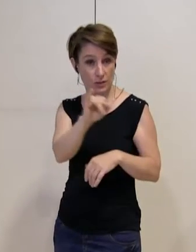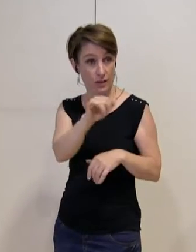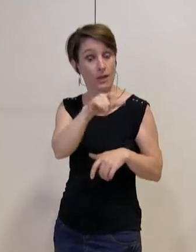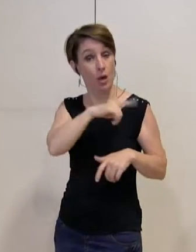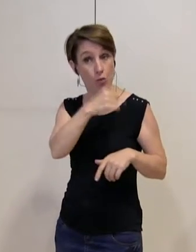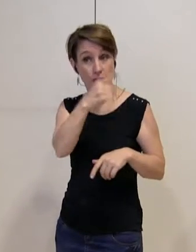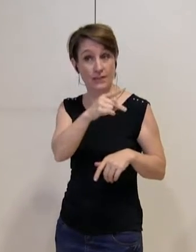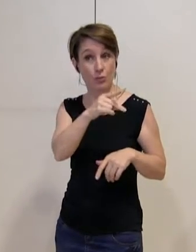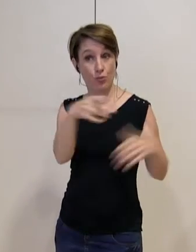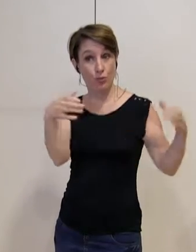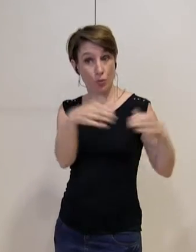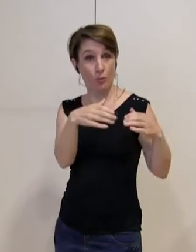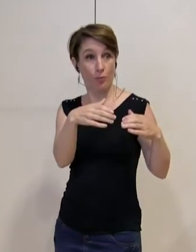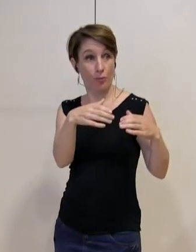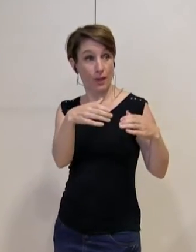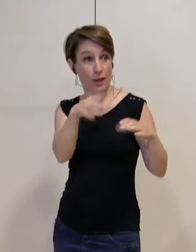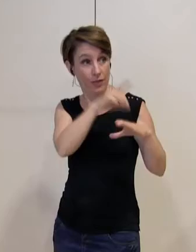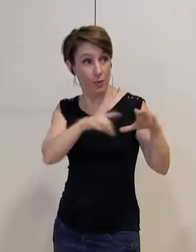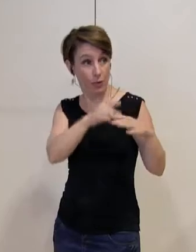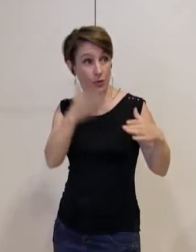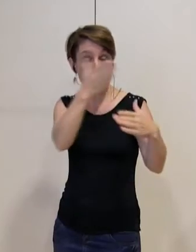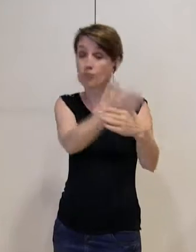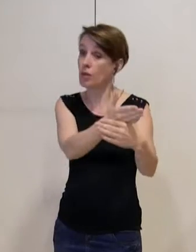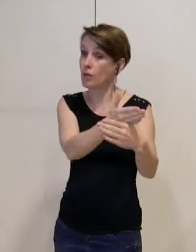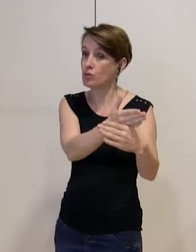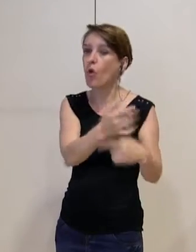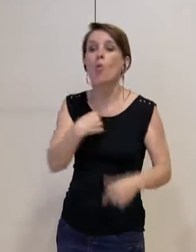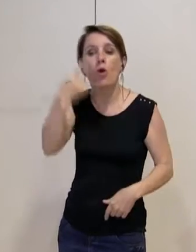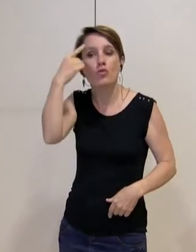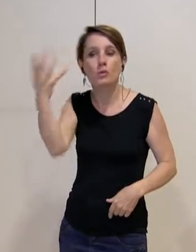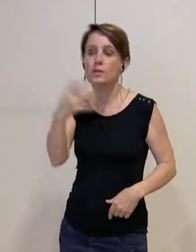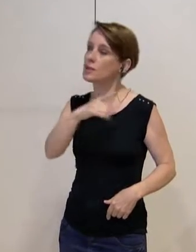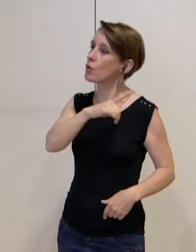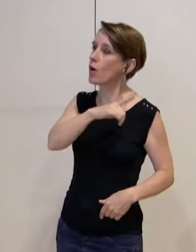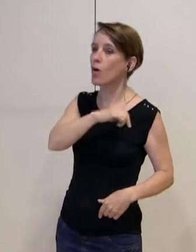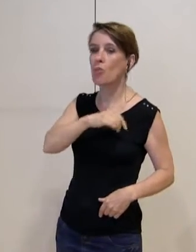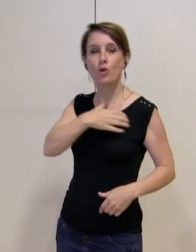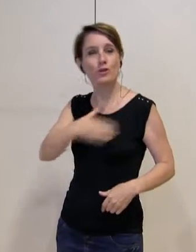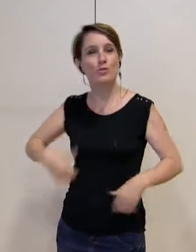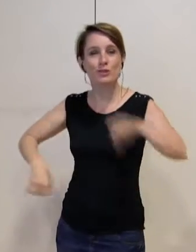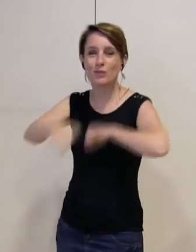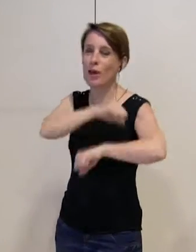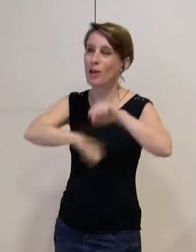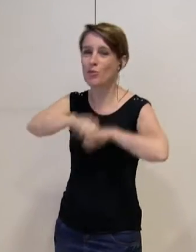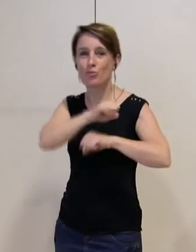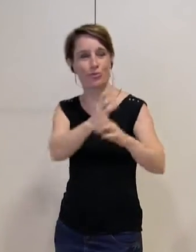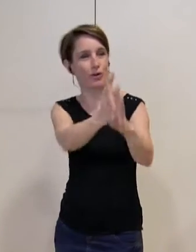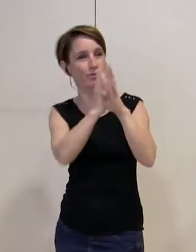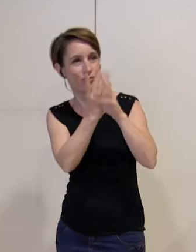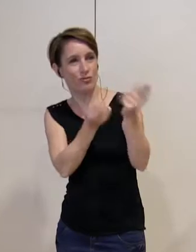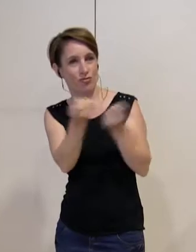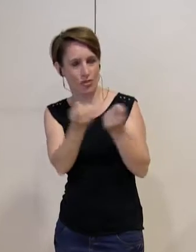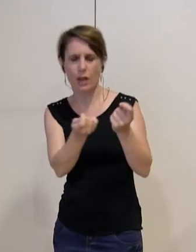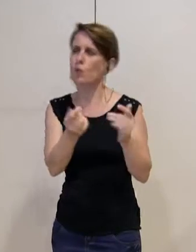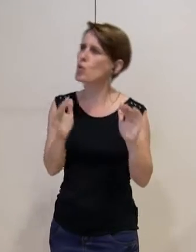d'intervention. Je pensais que c'était la police municipale qui organisait le filtrage, comme vous l'aviez annoncé. Donc on n'est quand même pas dans quelque chose de tout